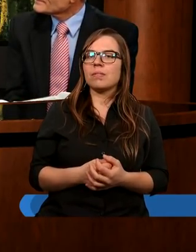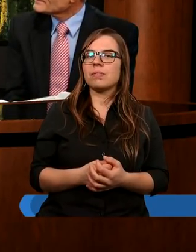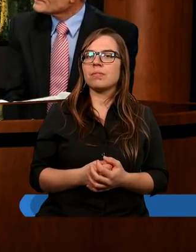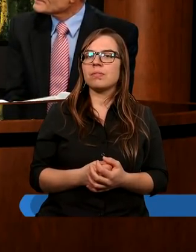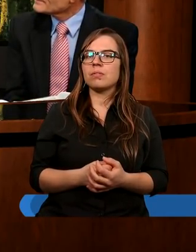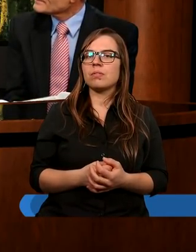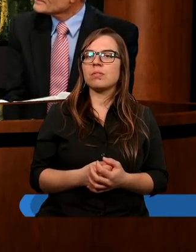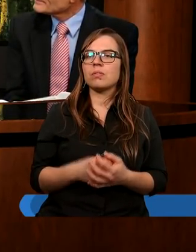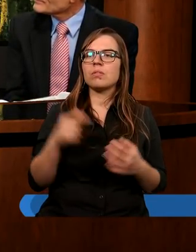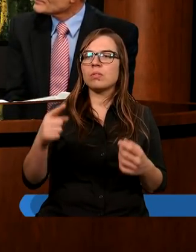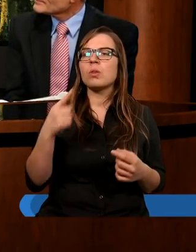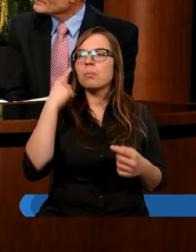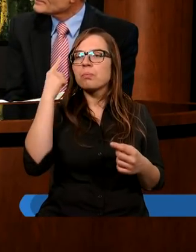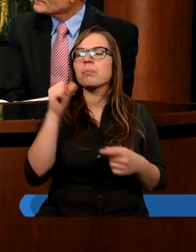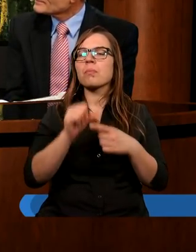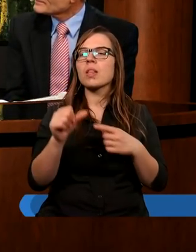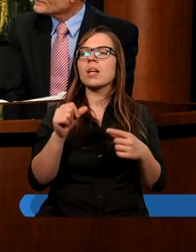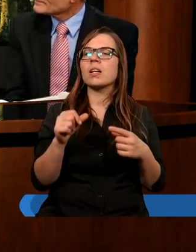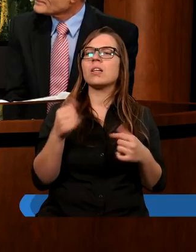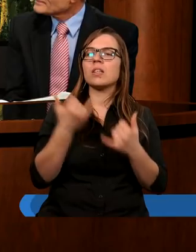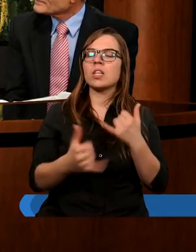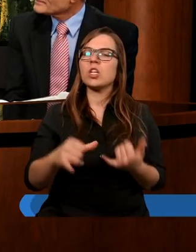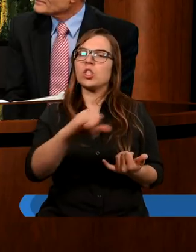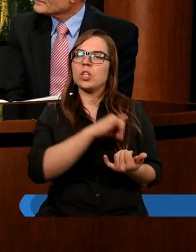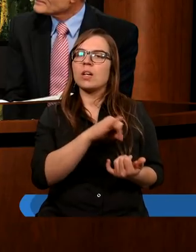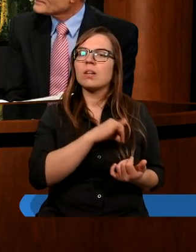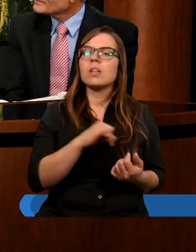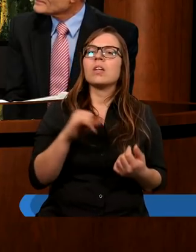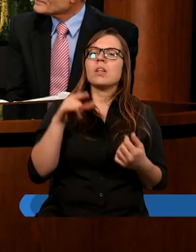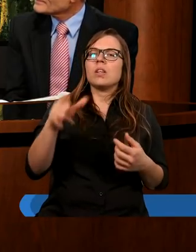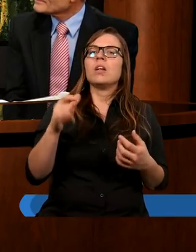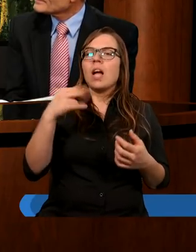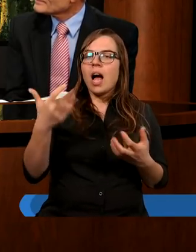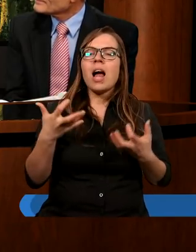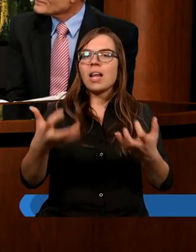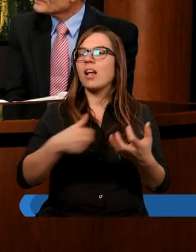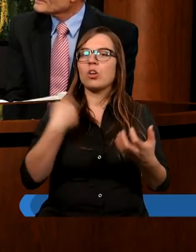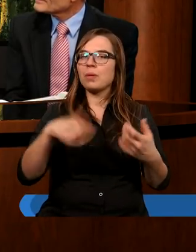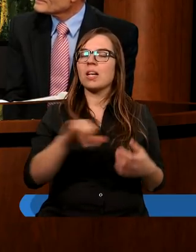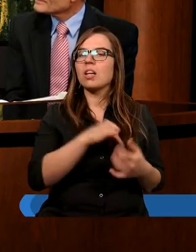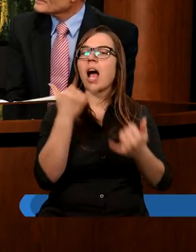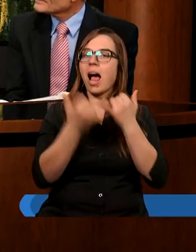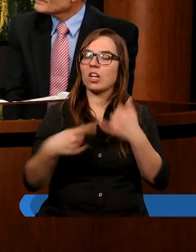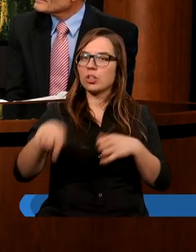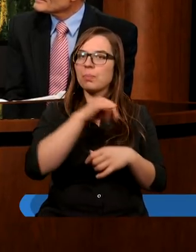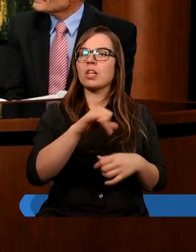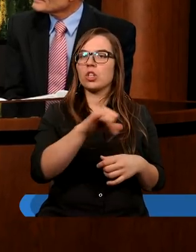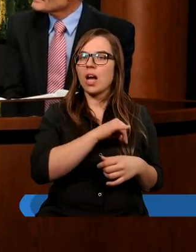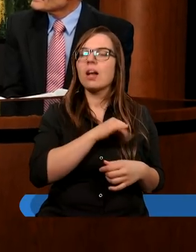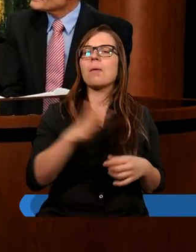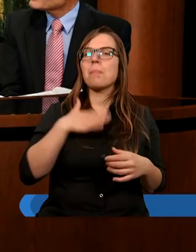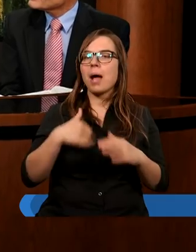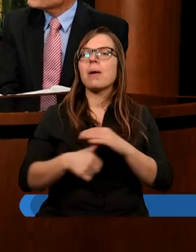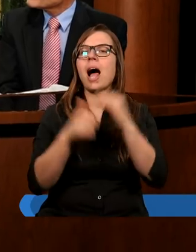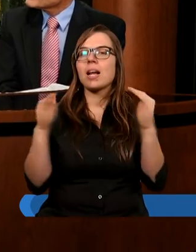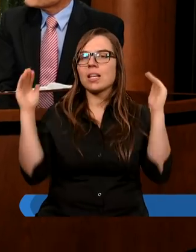Słowie Bożym wspomniane, że jeśli grzeszymy, Jan zachęca, żebyśmy nie grzeszyli, ale jeśli grzeszymy, mamy